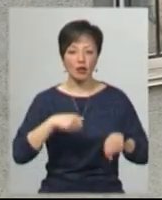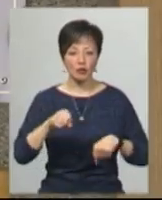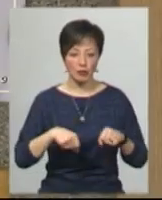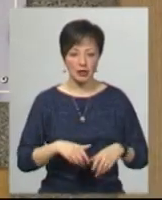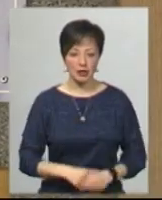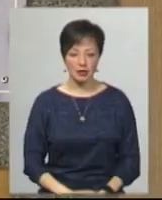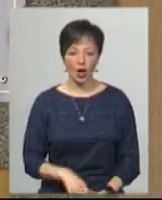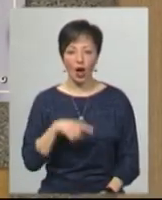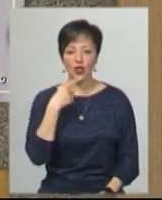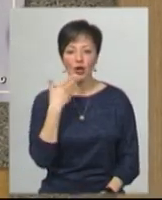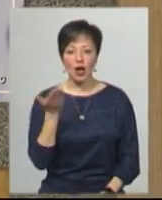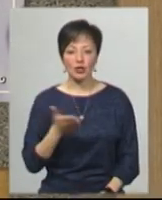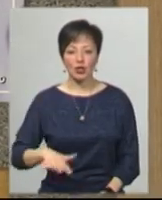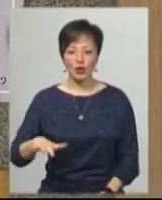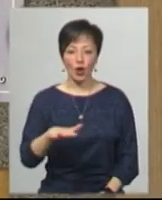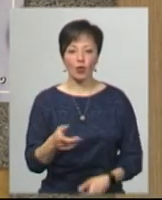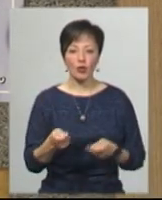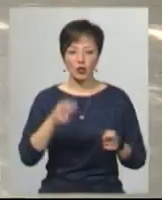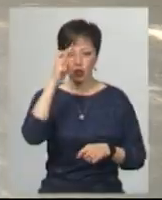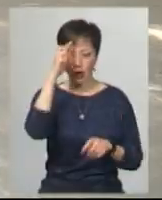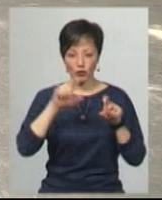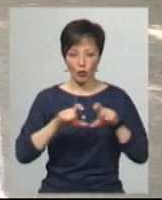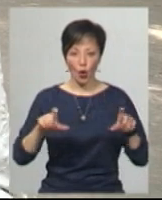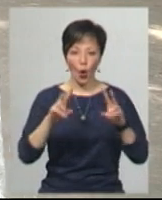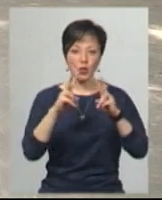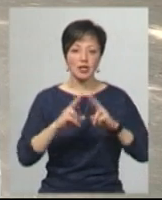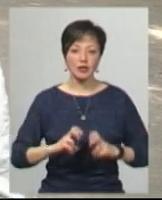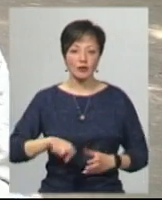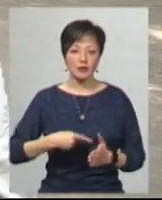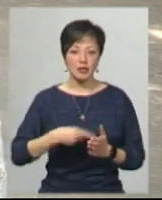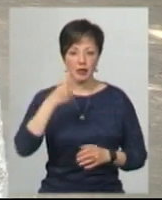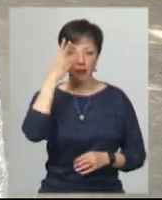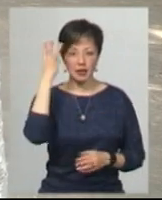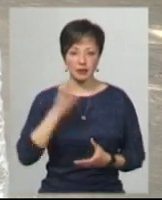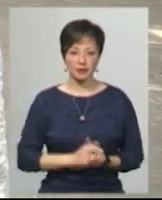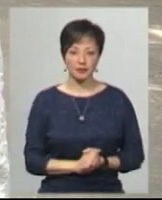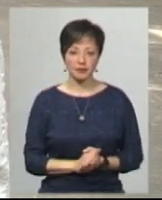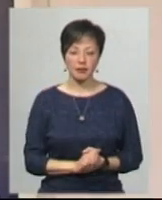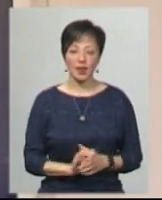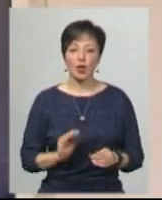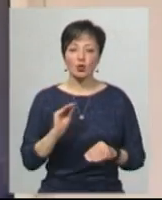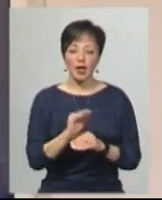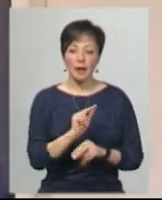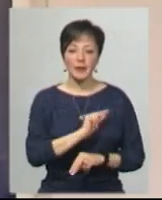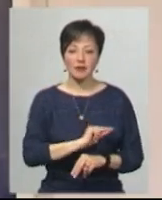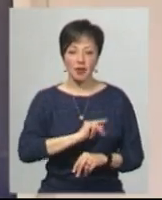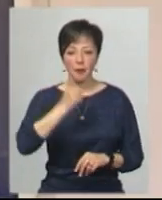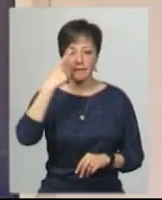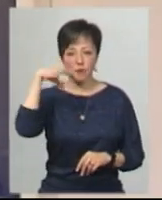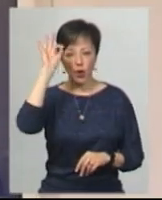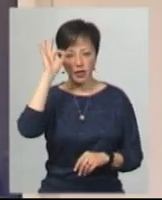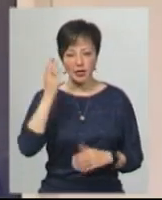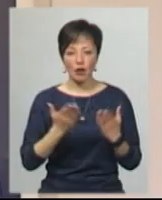речниця Територіального управління Державного бюро розслідувань у місті Хмельницькому Катерина Герасімук. Додає, працівнику поліції,